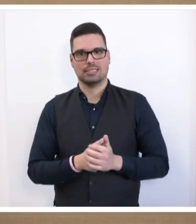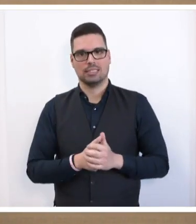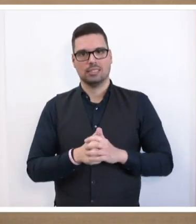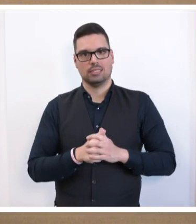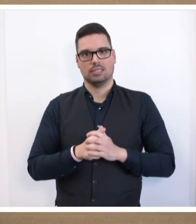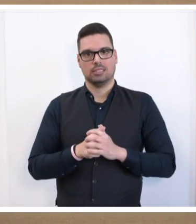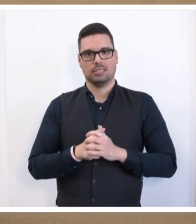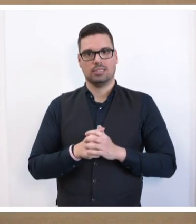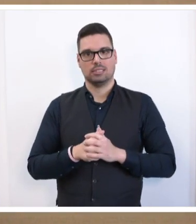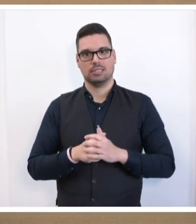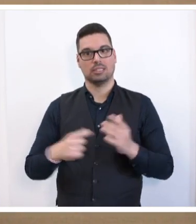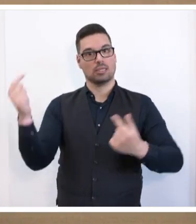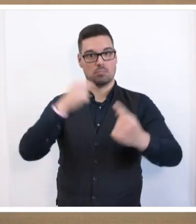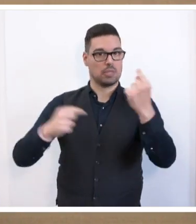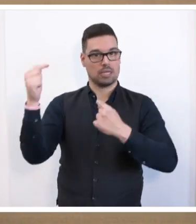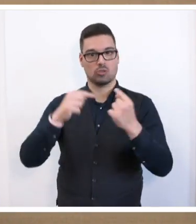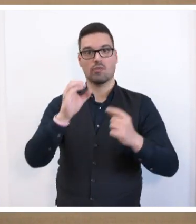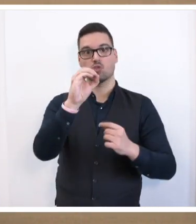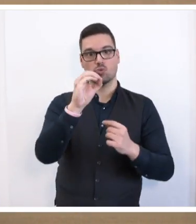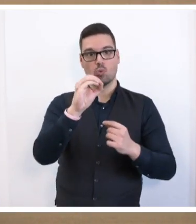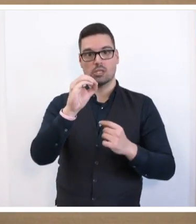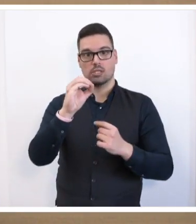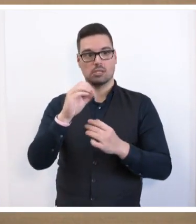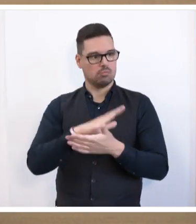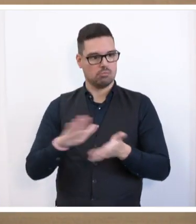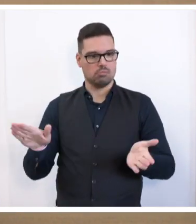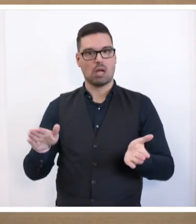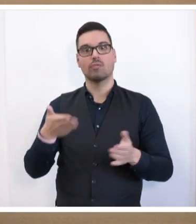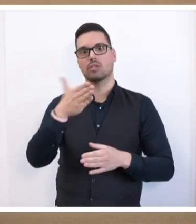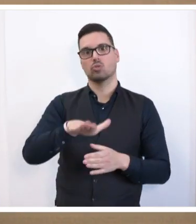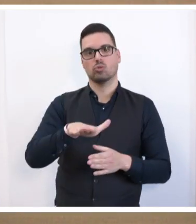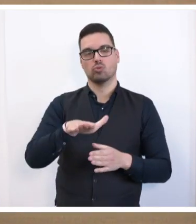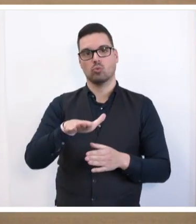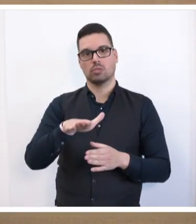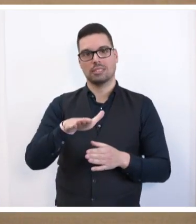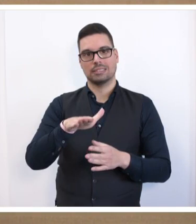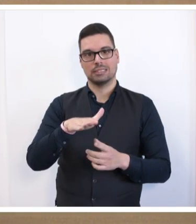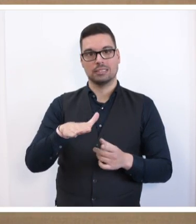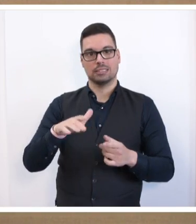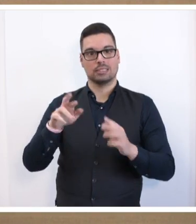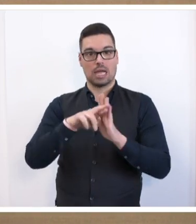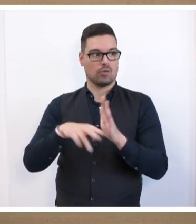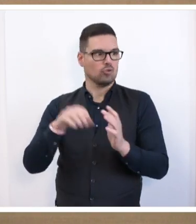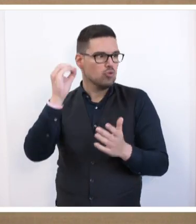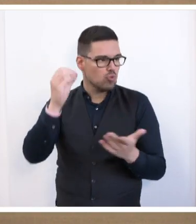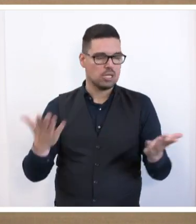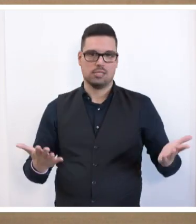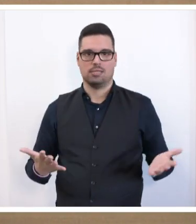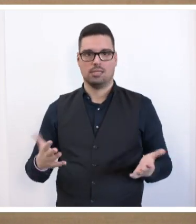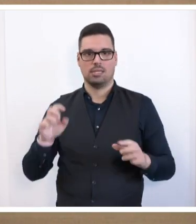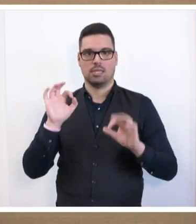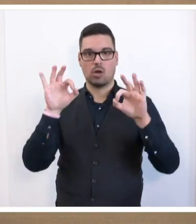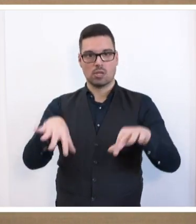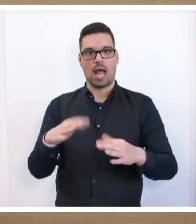Dann geht die irreguläre Migration auf Null zurück, wie auch die Todesrate bei Einreiseversuchen auf fast Null sinkt. Die